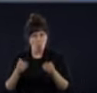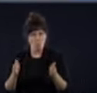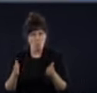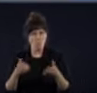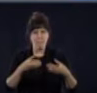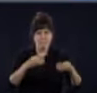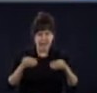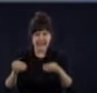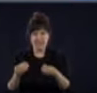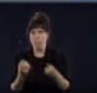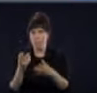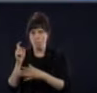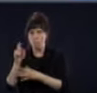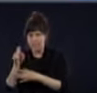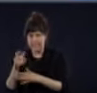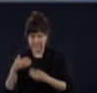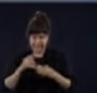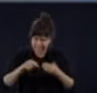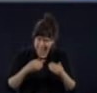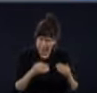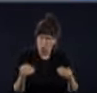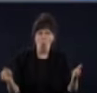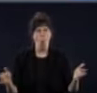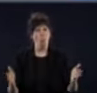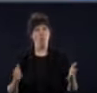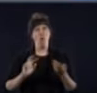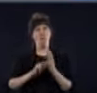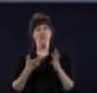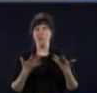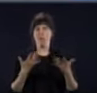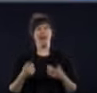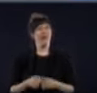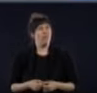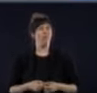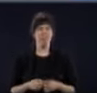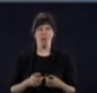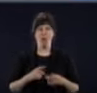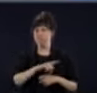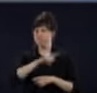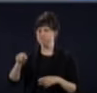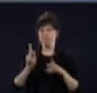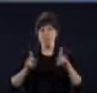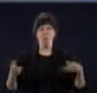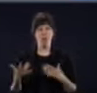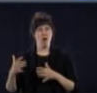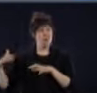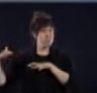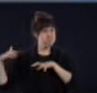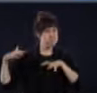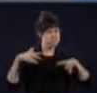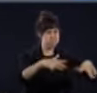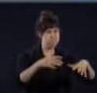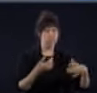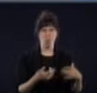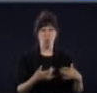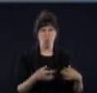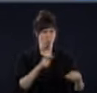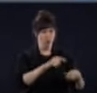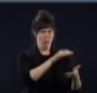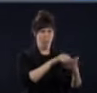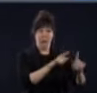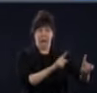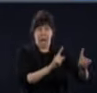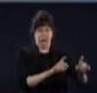en enlevant des barrières, ça ne veut pas dire que tout le monde s'en va dans l'est de Montréal,'en va dans l'est du Québec pour fuir la région contaminée et venir